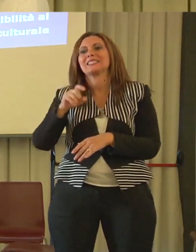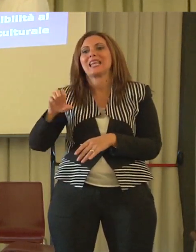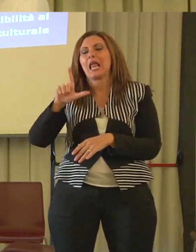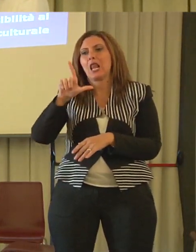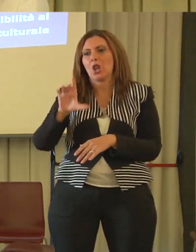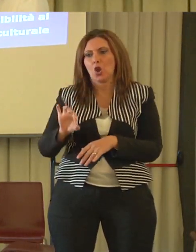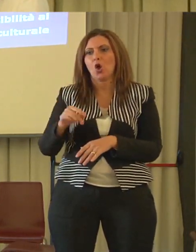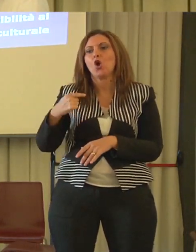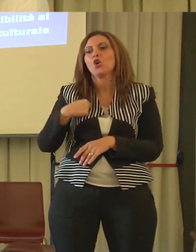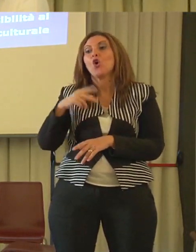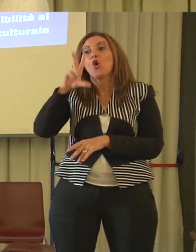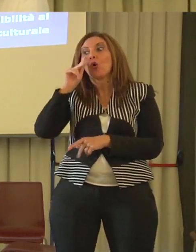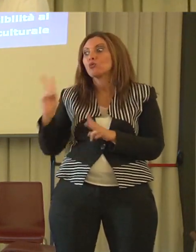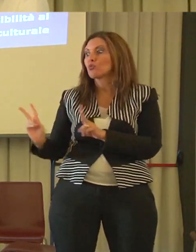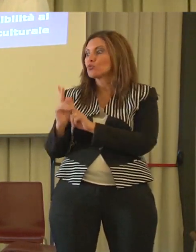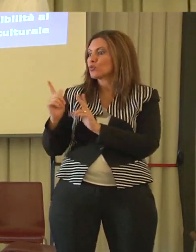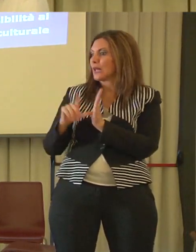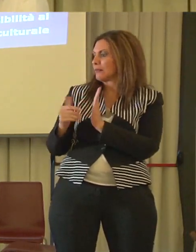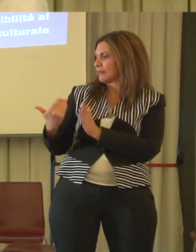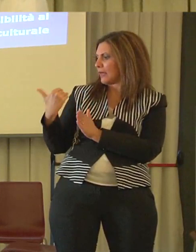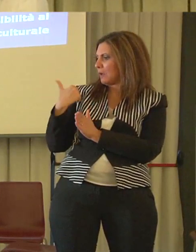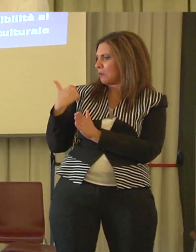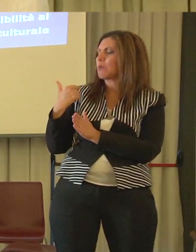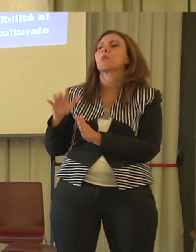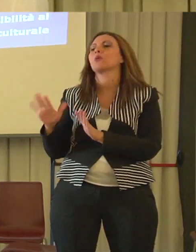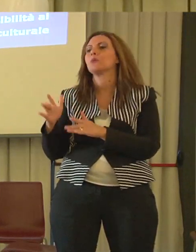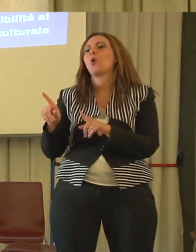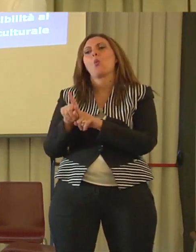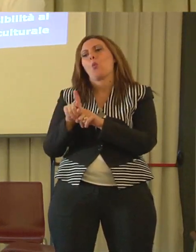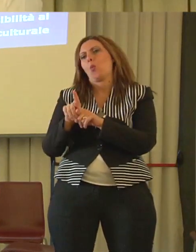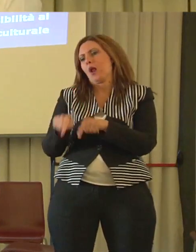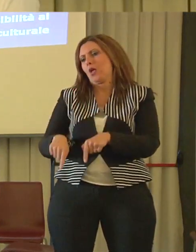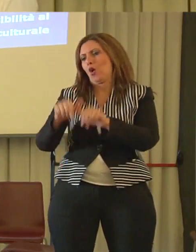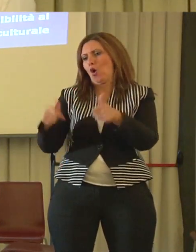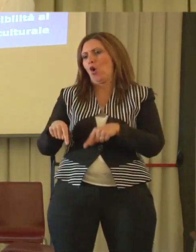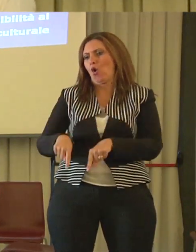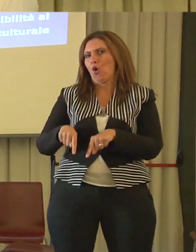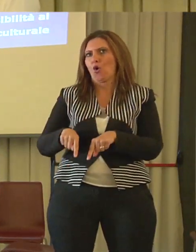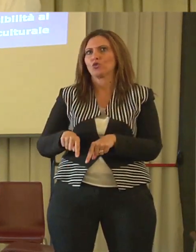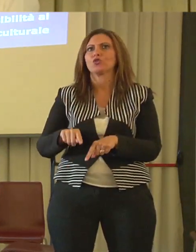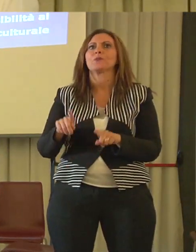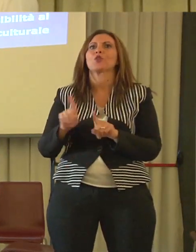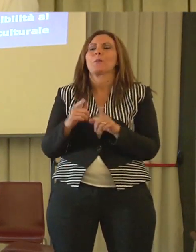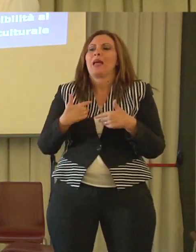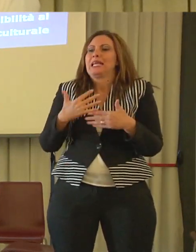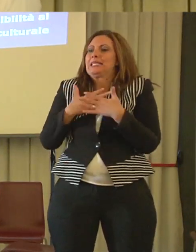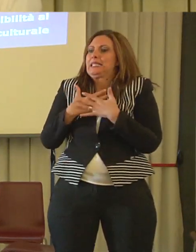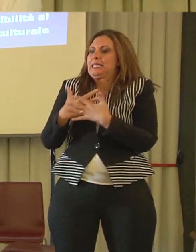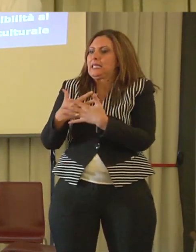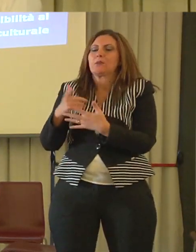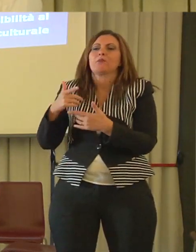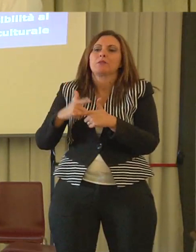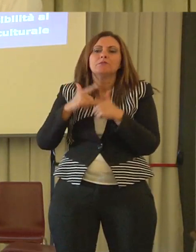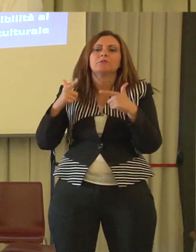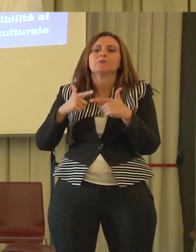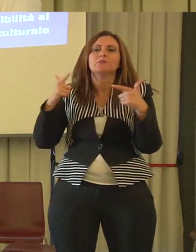fa in un contesto molto simile a questo e la nostra stima è stata un crescendo. Per quanto mi riguarda ve la